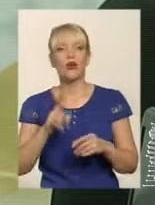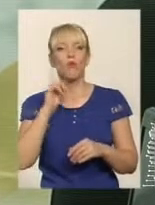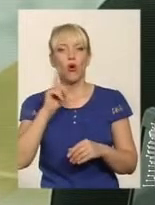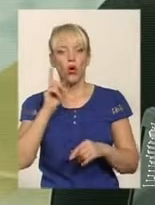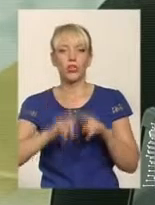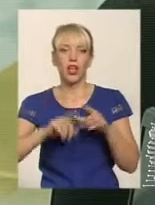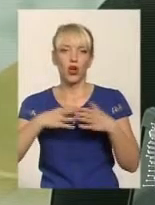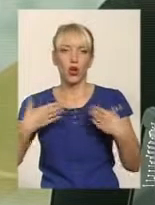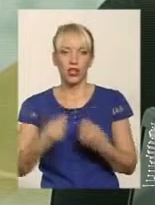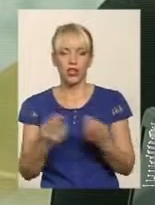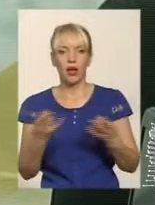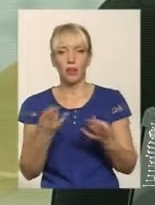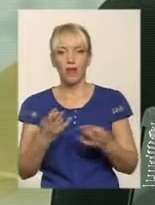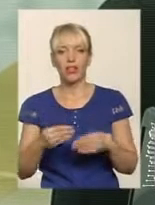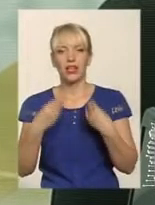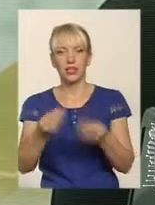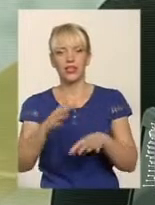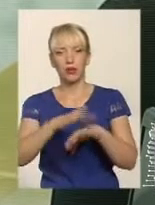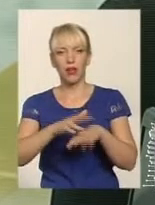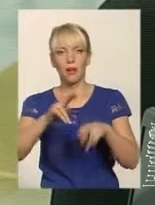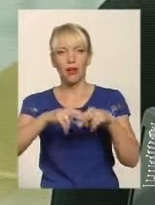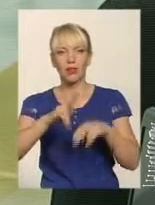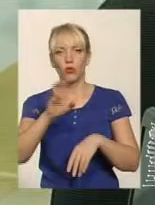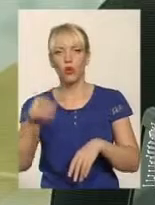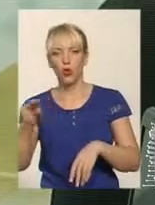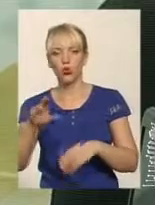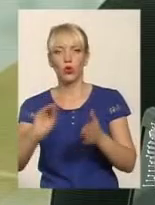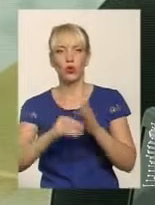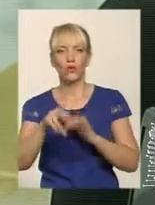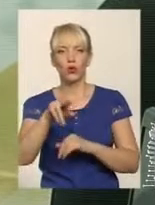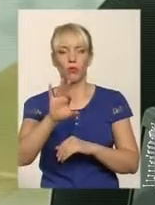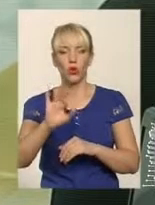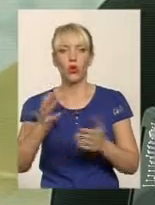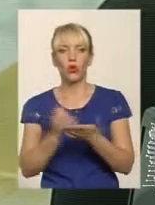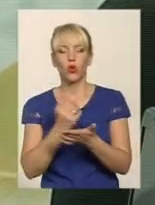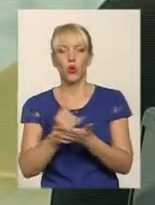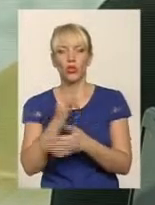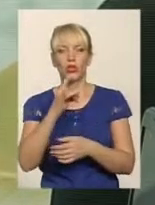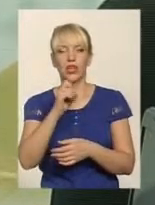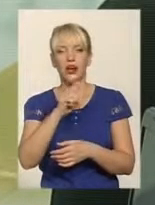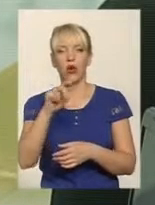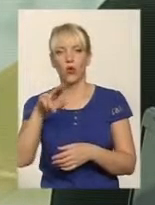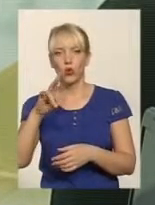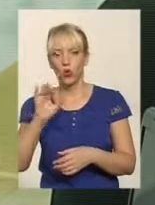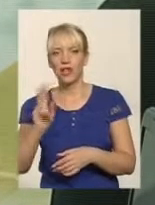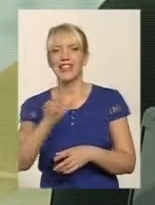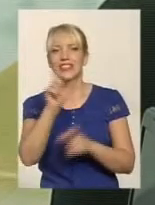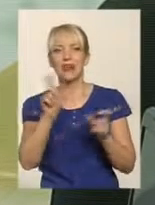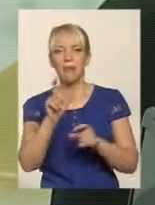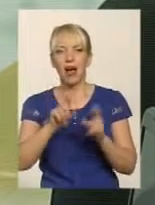родина чи то позичальник повинен надати банку лише паспорт, код, довідку про доходи та рахунок з магазину, в якому він обрав